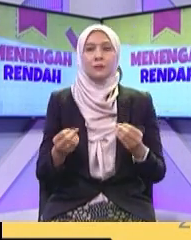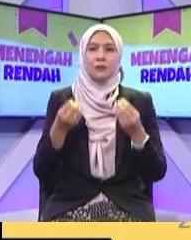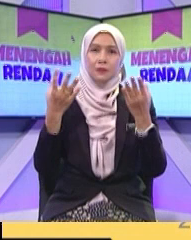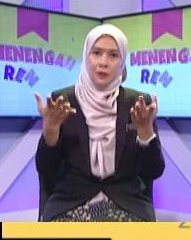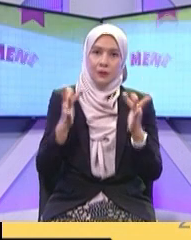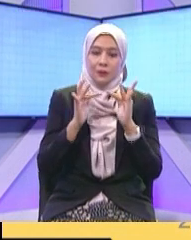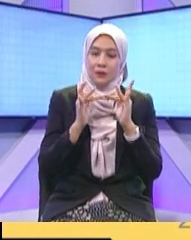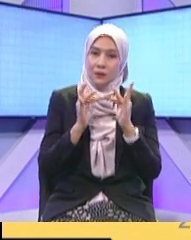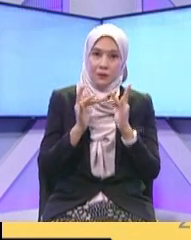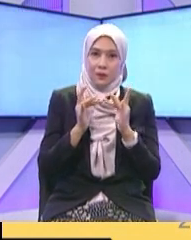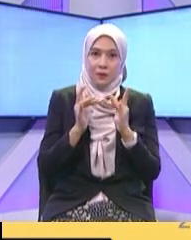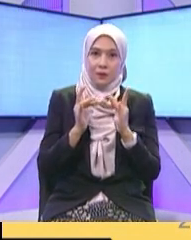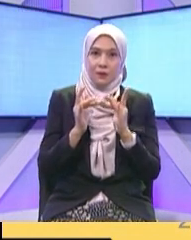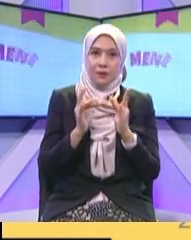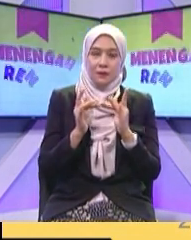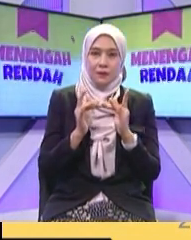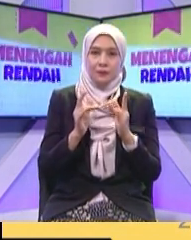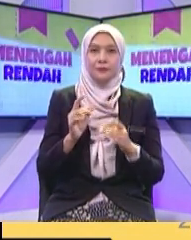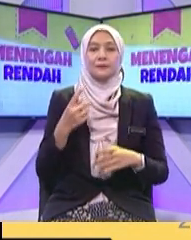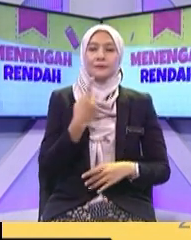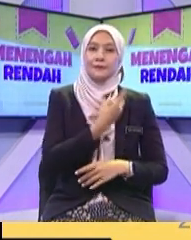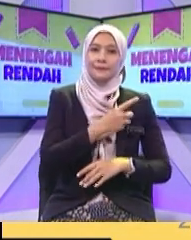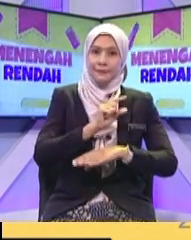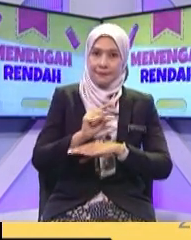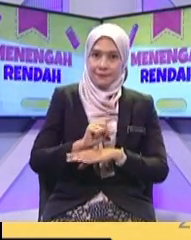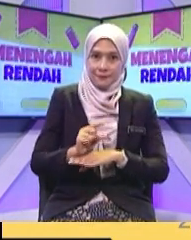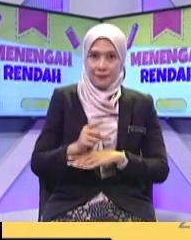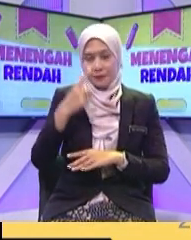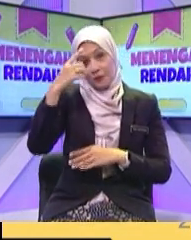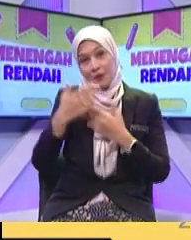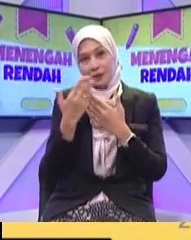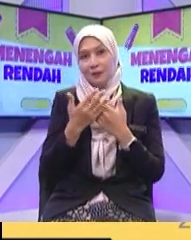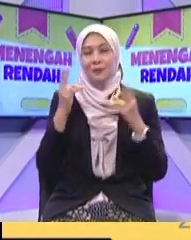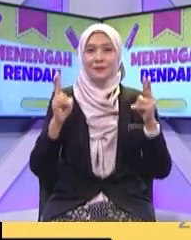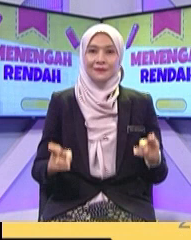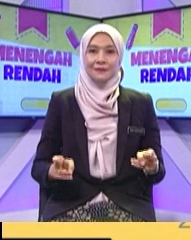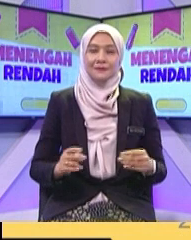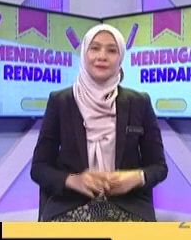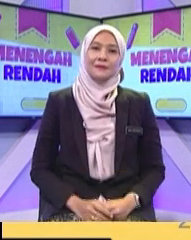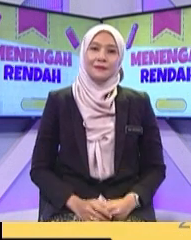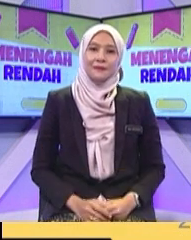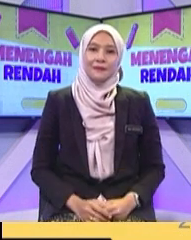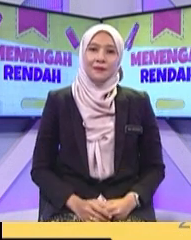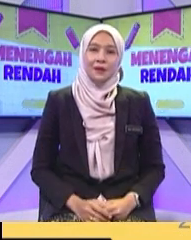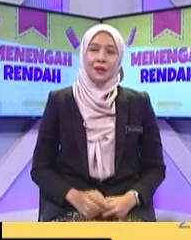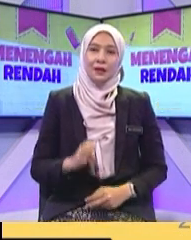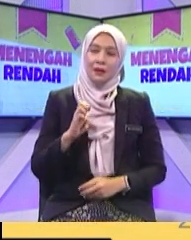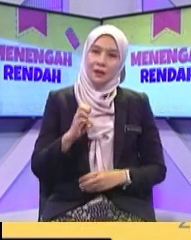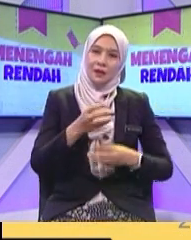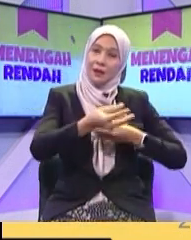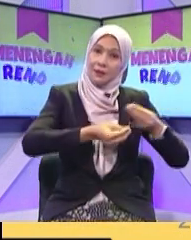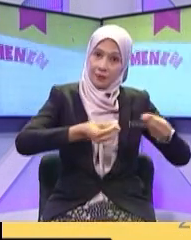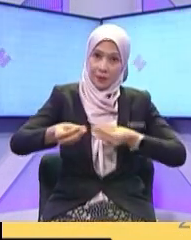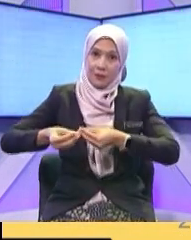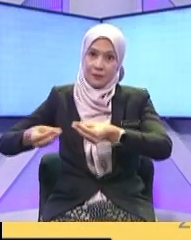Okey Telah dibangunkan oleh Agensi-Ansi Kerajaan Untuk memudahkan rakyat Okey Yang seterusnya adalah E-Dagang Kita berdagang